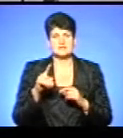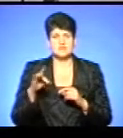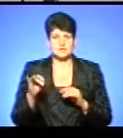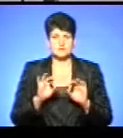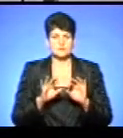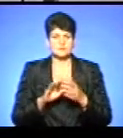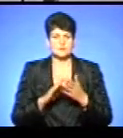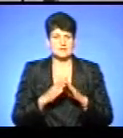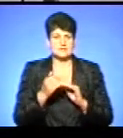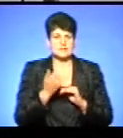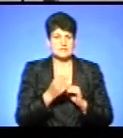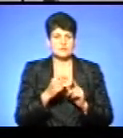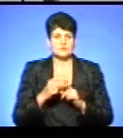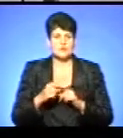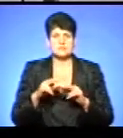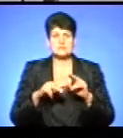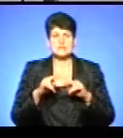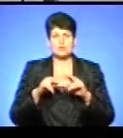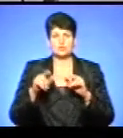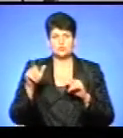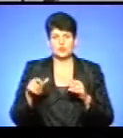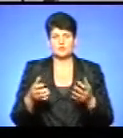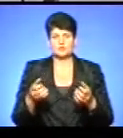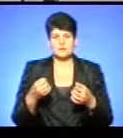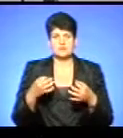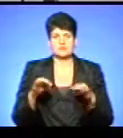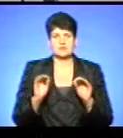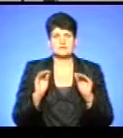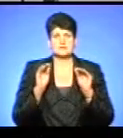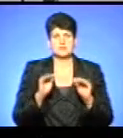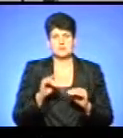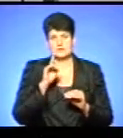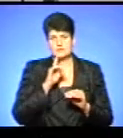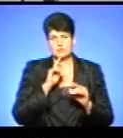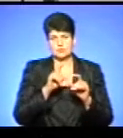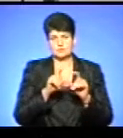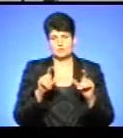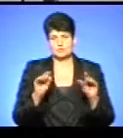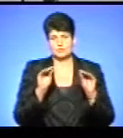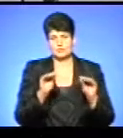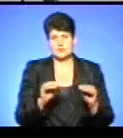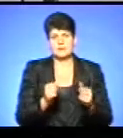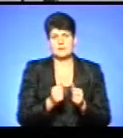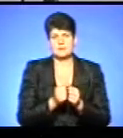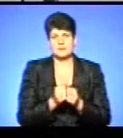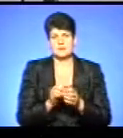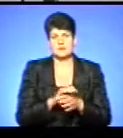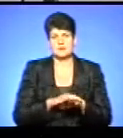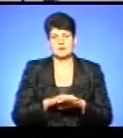ситуацію. За її словами, забудовник отримав дозвіл на встановлення тимчасової споруди біля ринку на вулиці Будного.